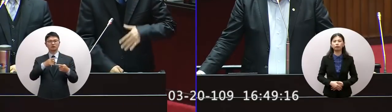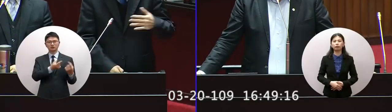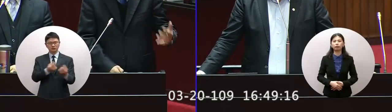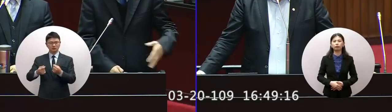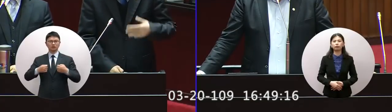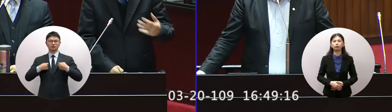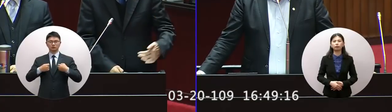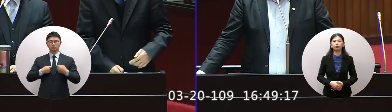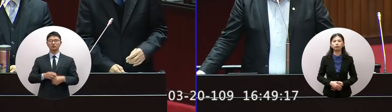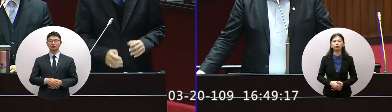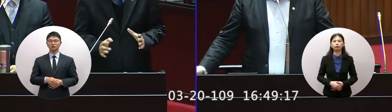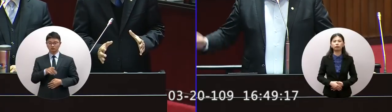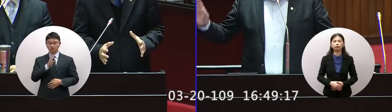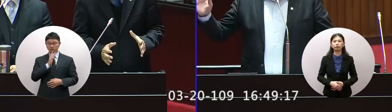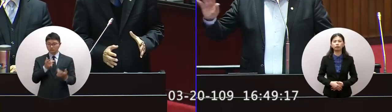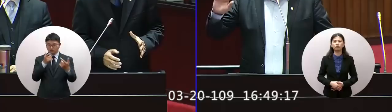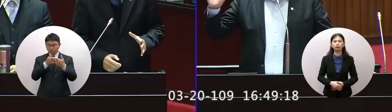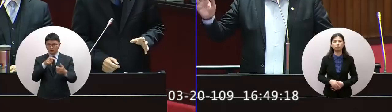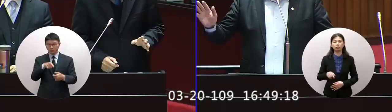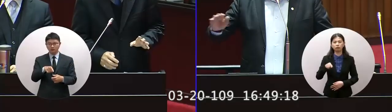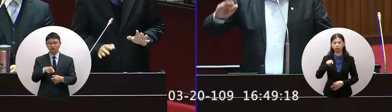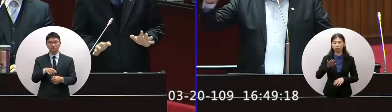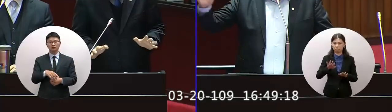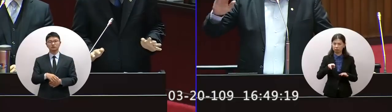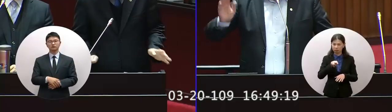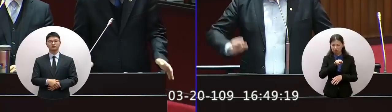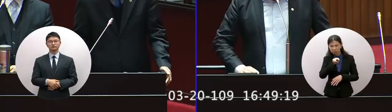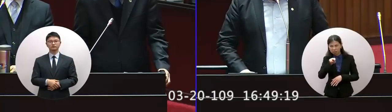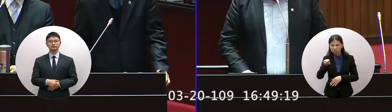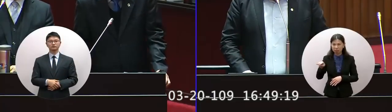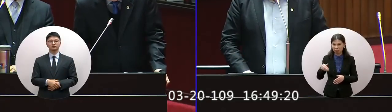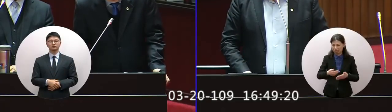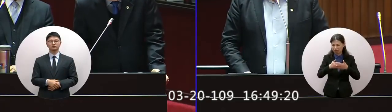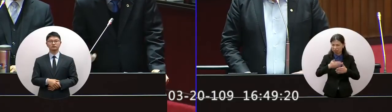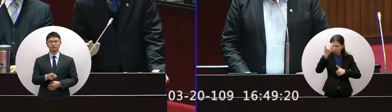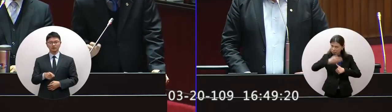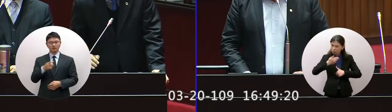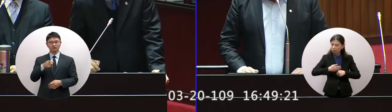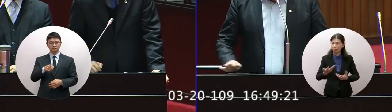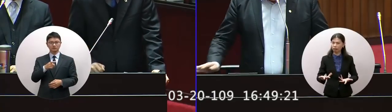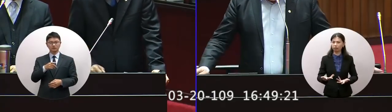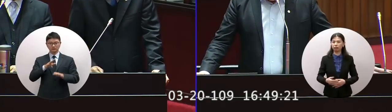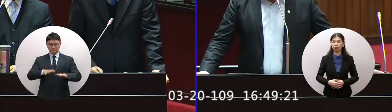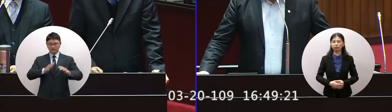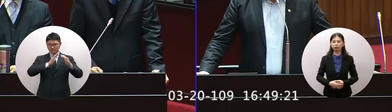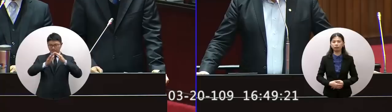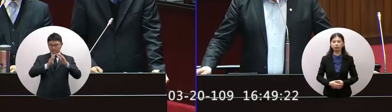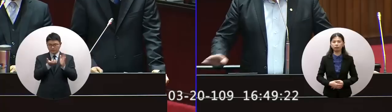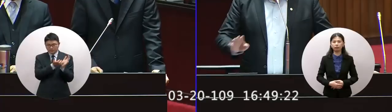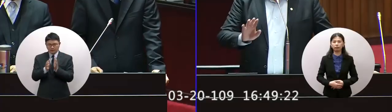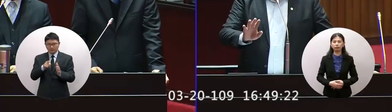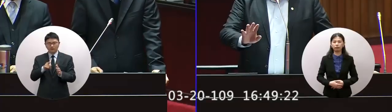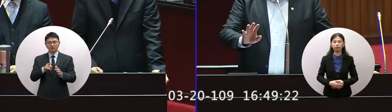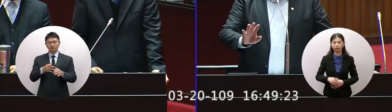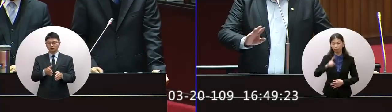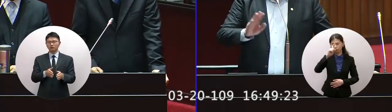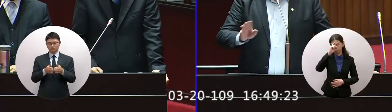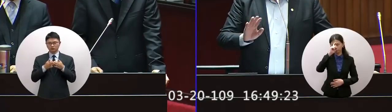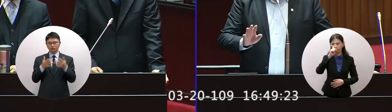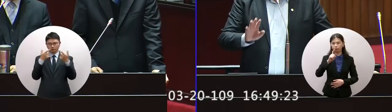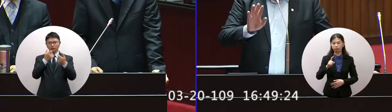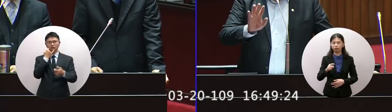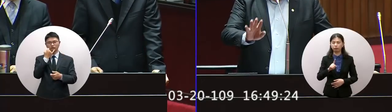就是引以我們整個的一個那根據這樣的局勢我剛才講那幾次它是可以滿足現在戰備的需求那我希望